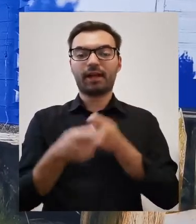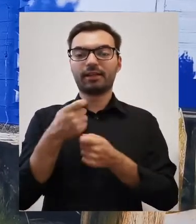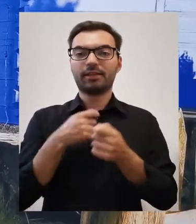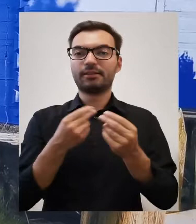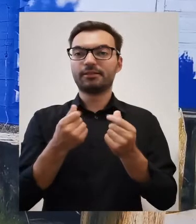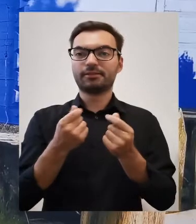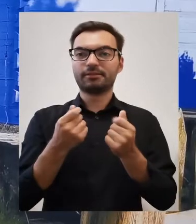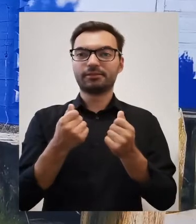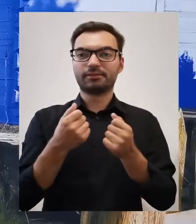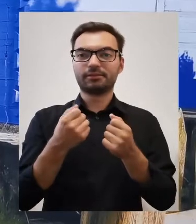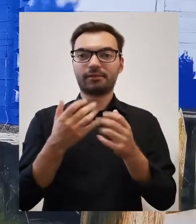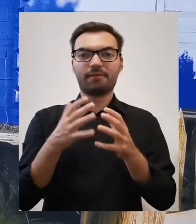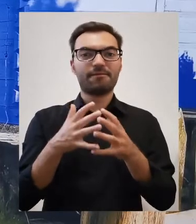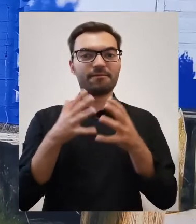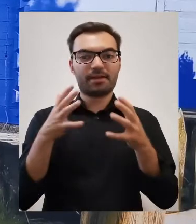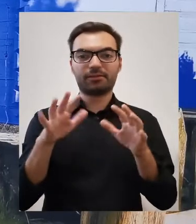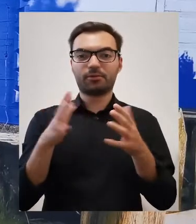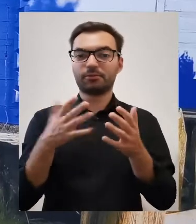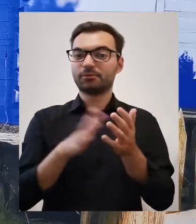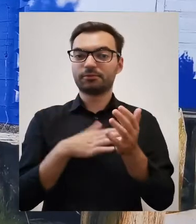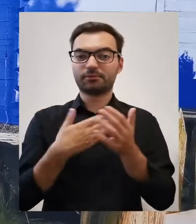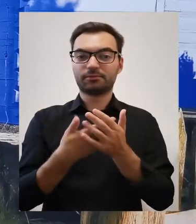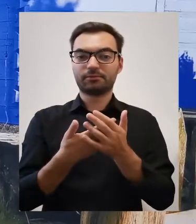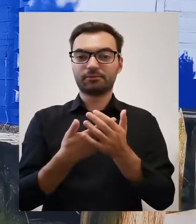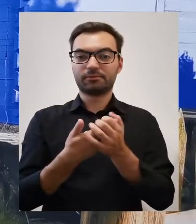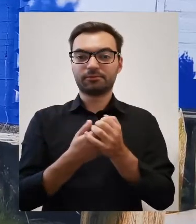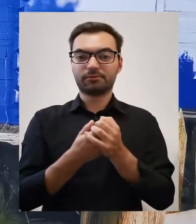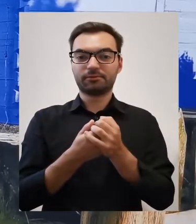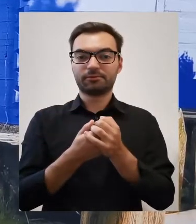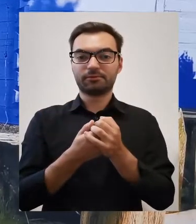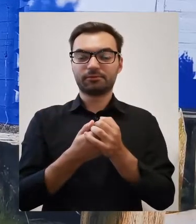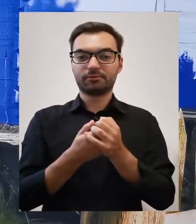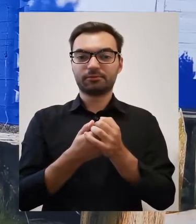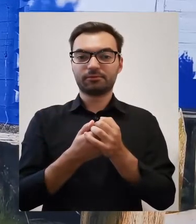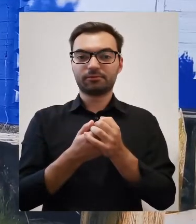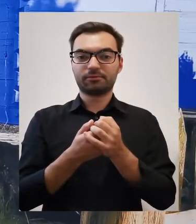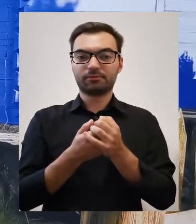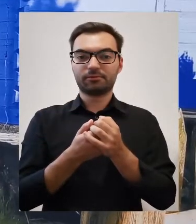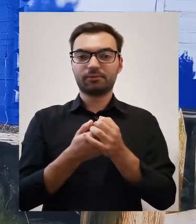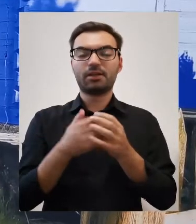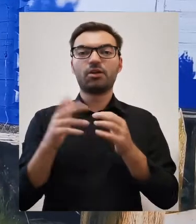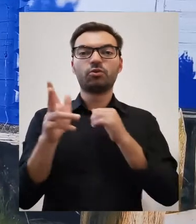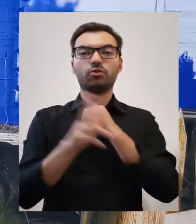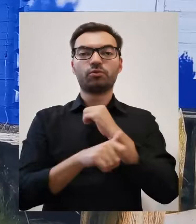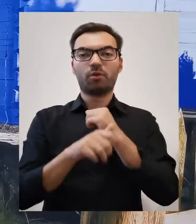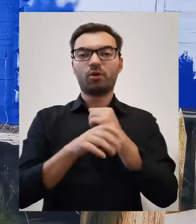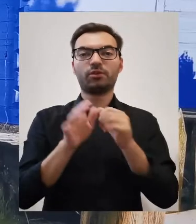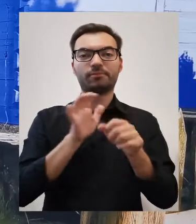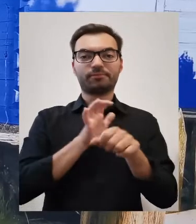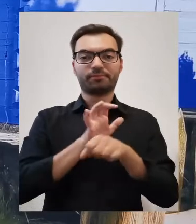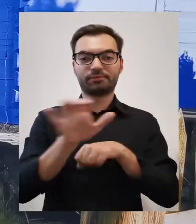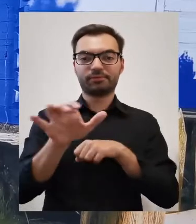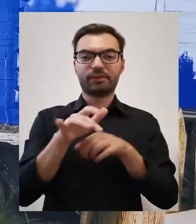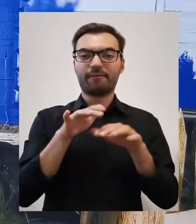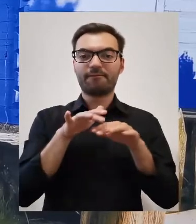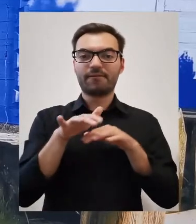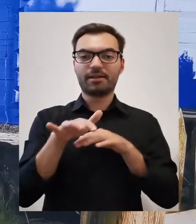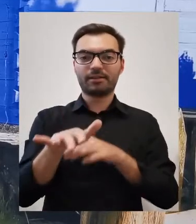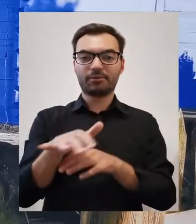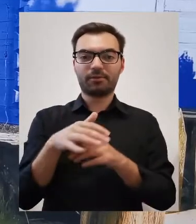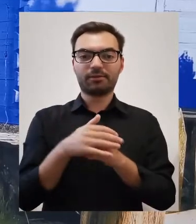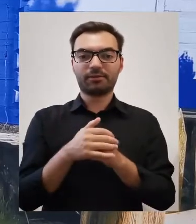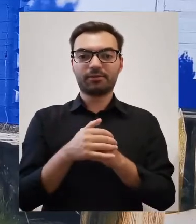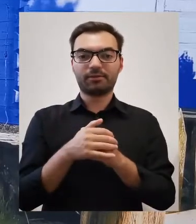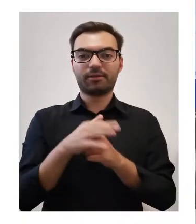bardziej dalekosiężnym, czyli na przykład spławianie zboża w dół Wisły,